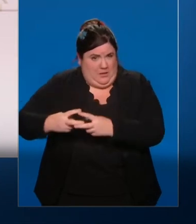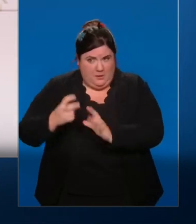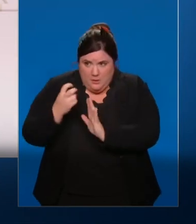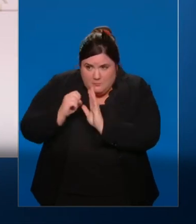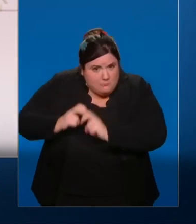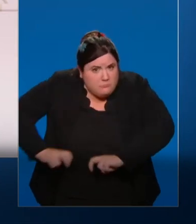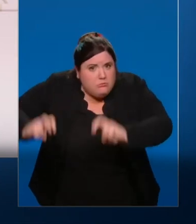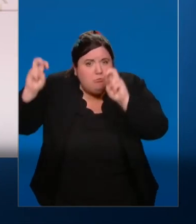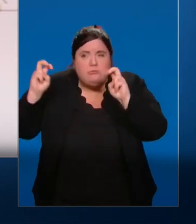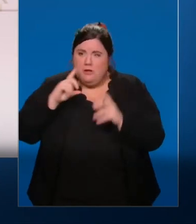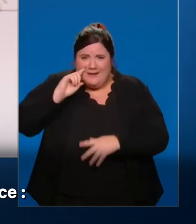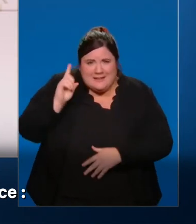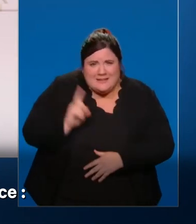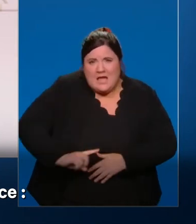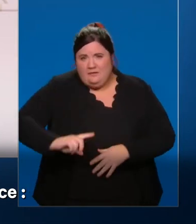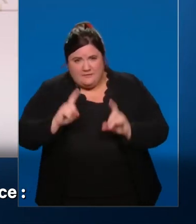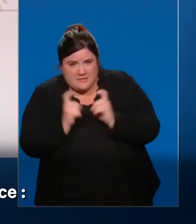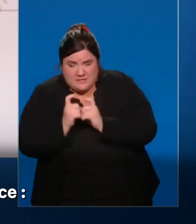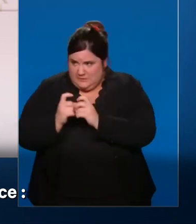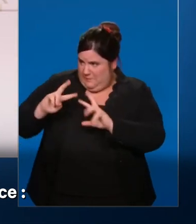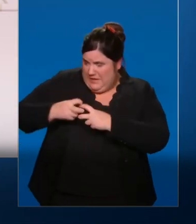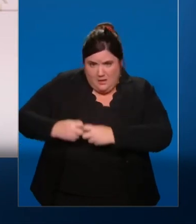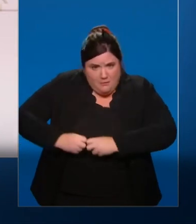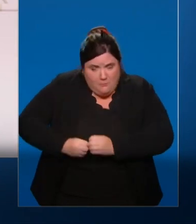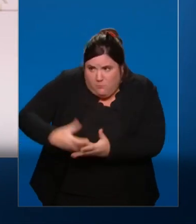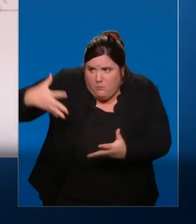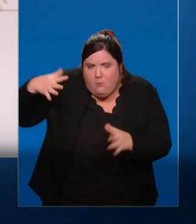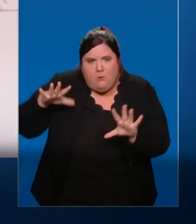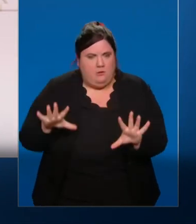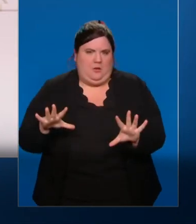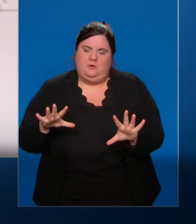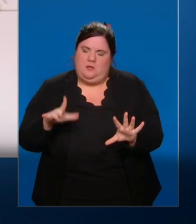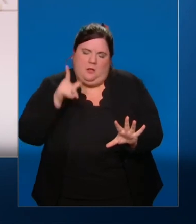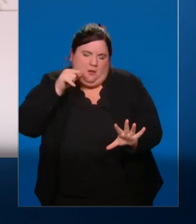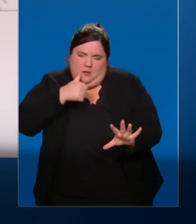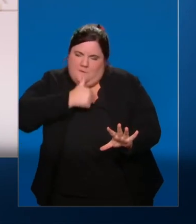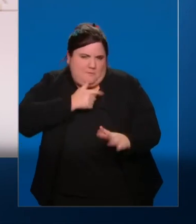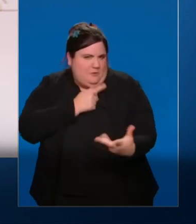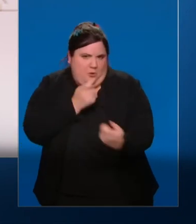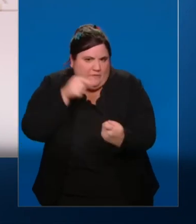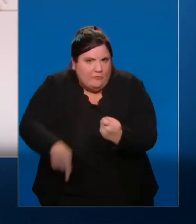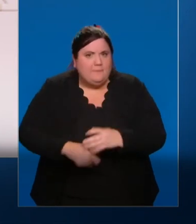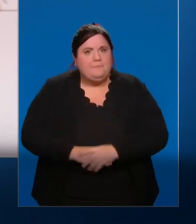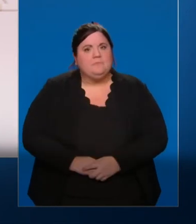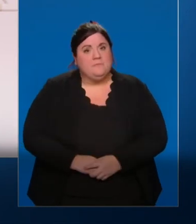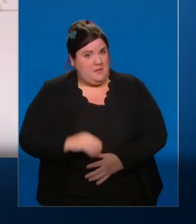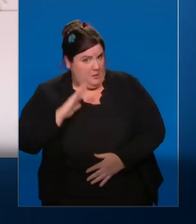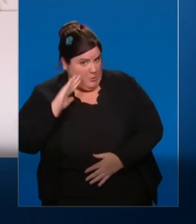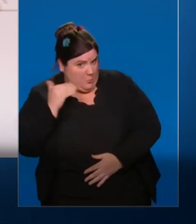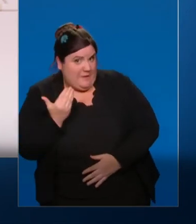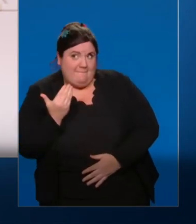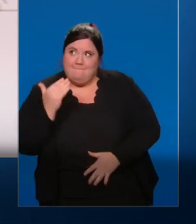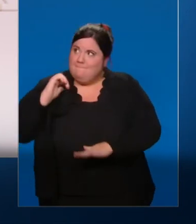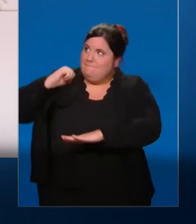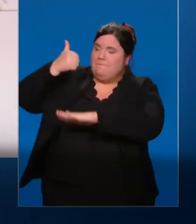Ce que nous vivons ces dernières semaines nécessite des réponses d'urgence. C'est pour cela d'ailleurs que le gouvernement a bloqué les prix du gaz. C'est aussi pour cela